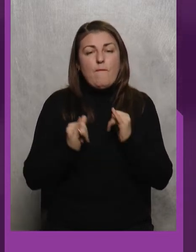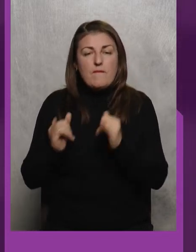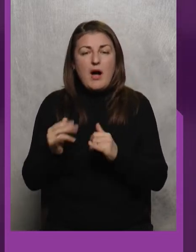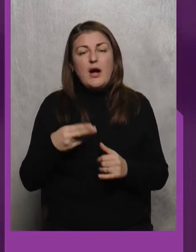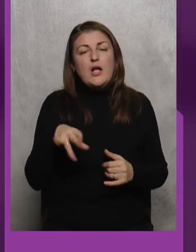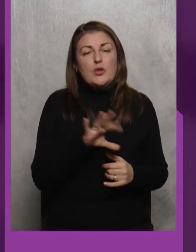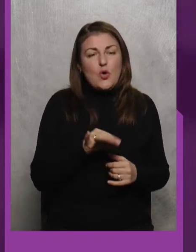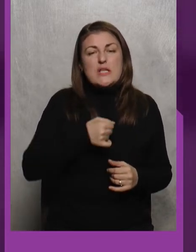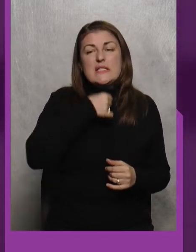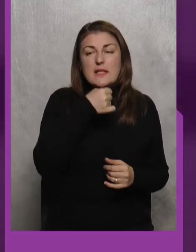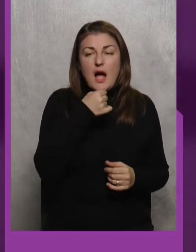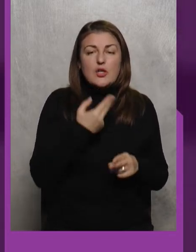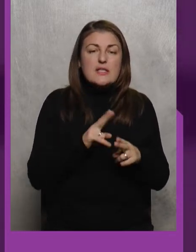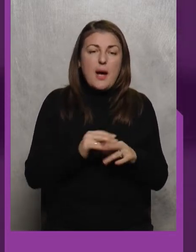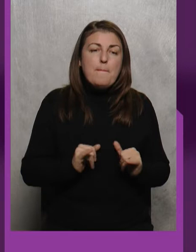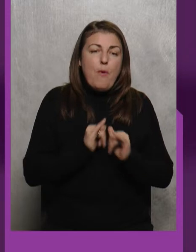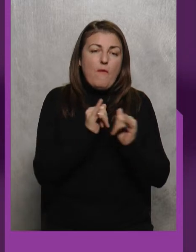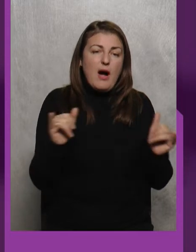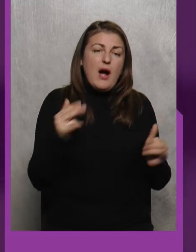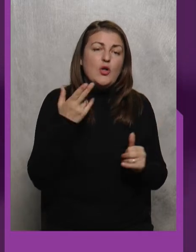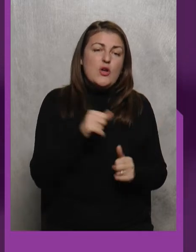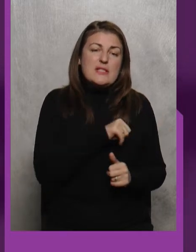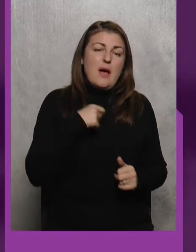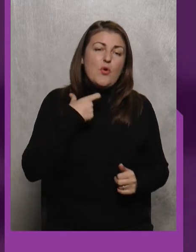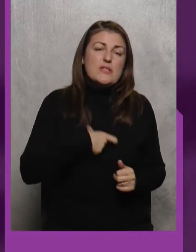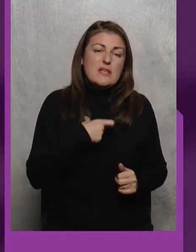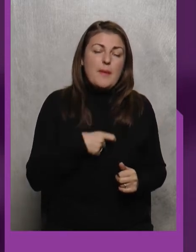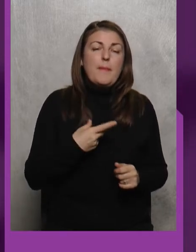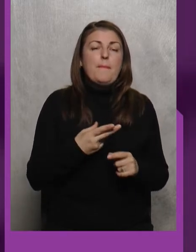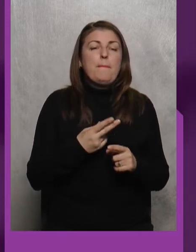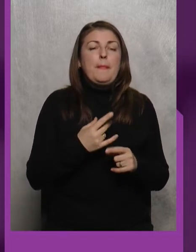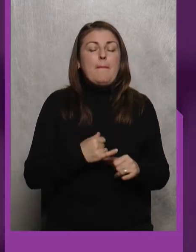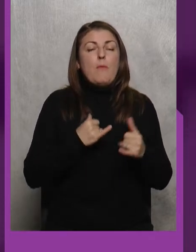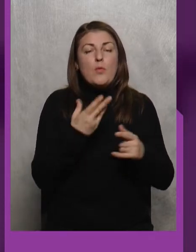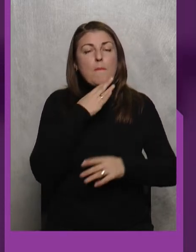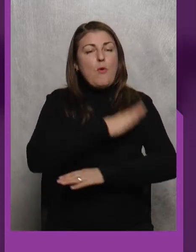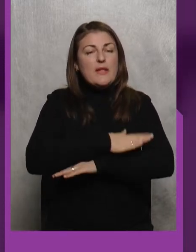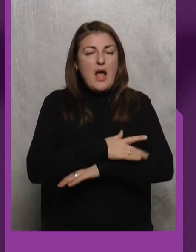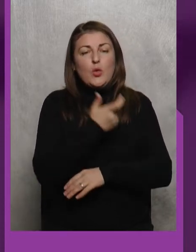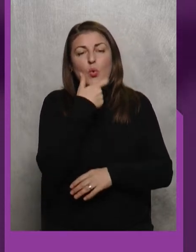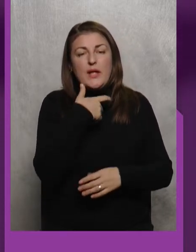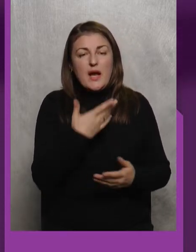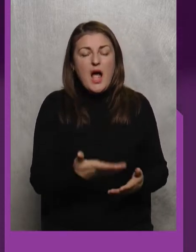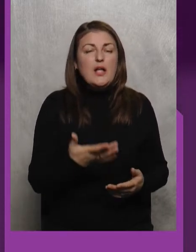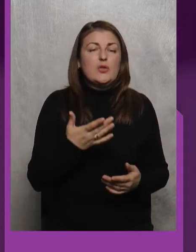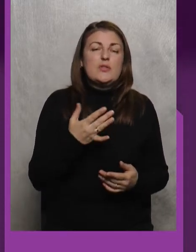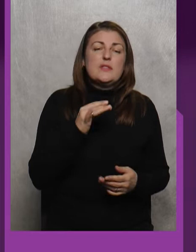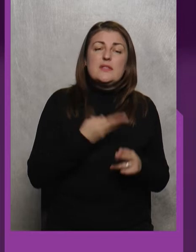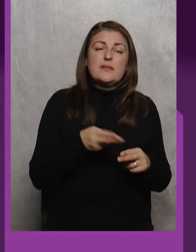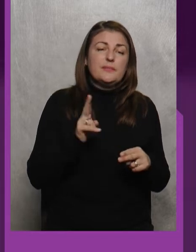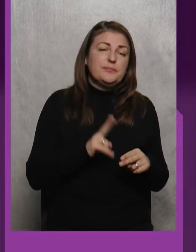старшого, це повага до самого себе, до повіддінки своєї, толерантності Це